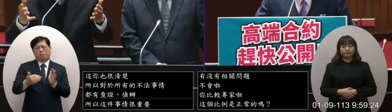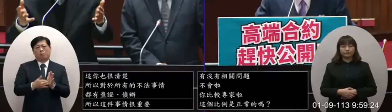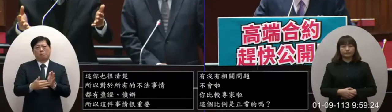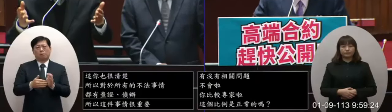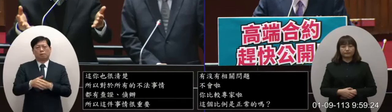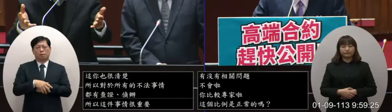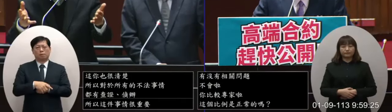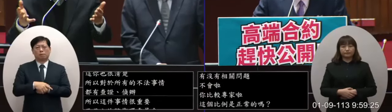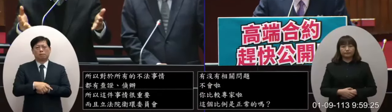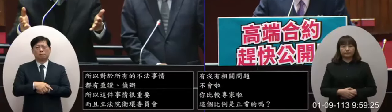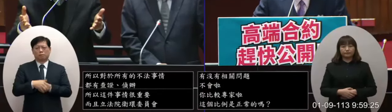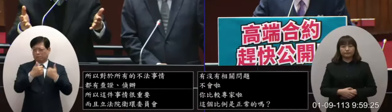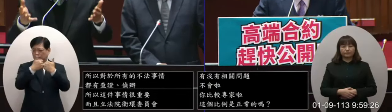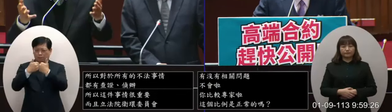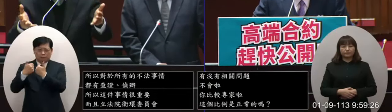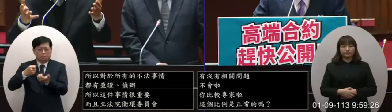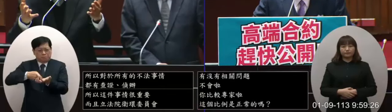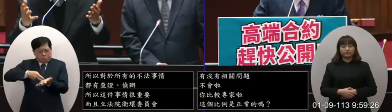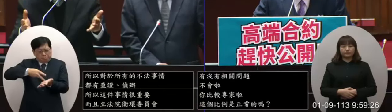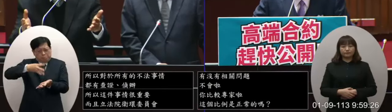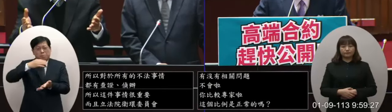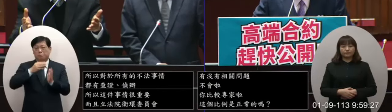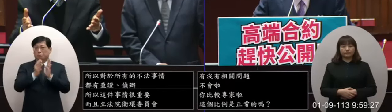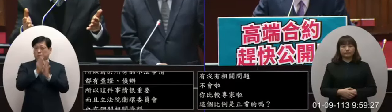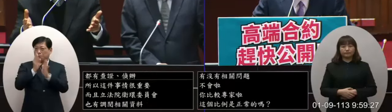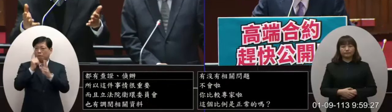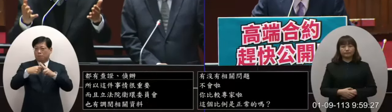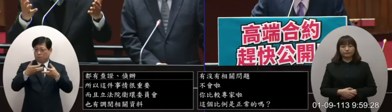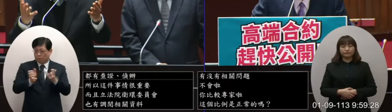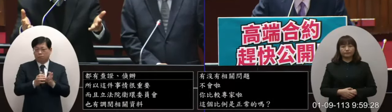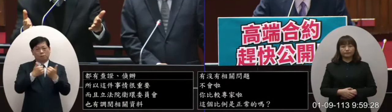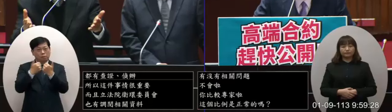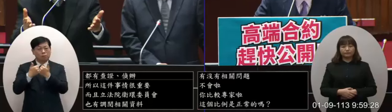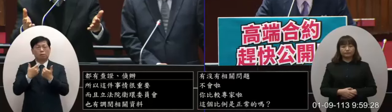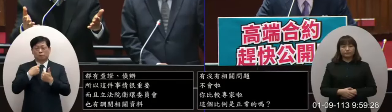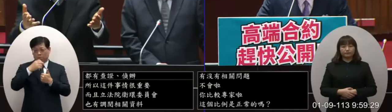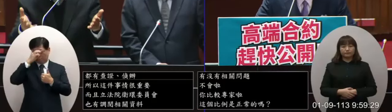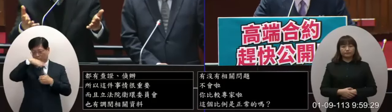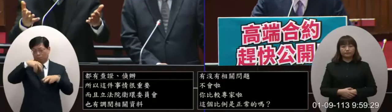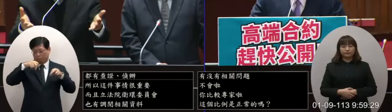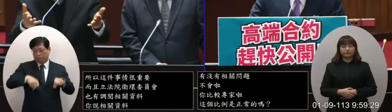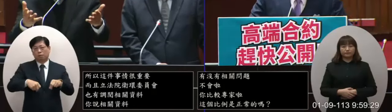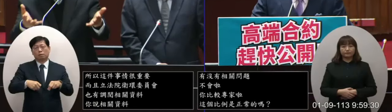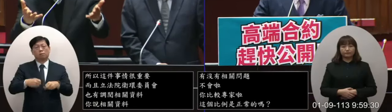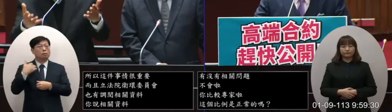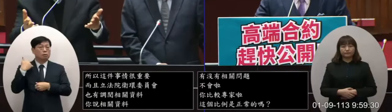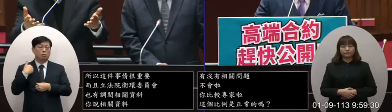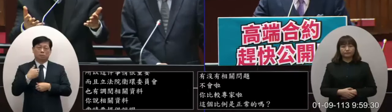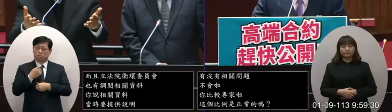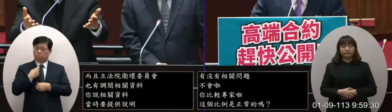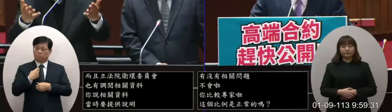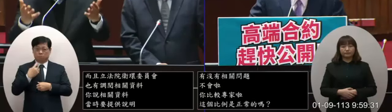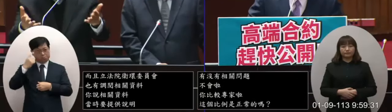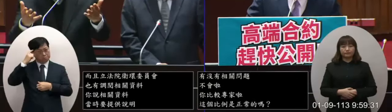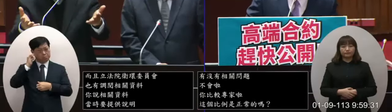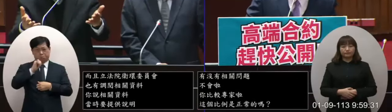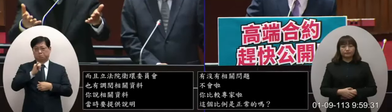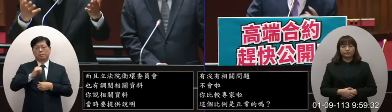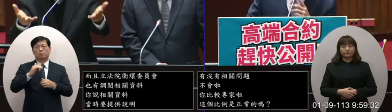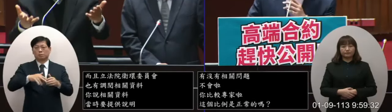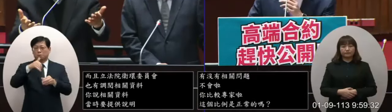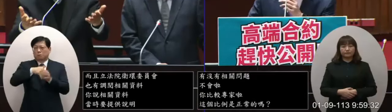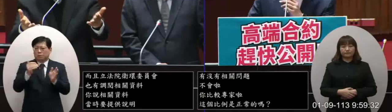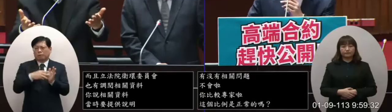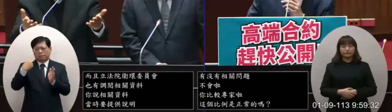供說明開了這麼多次的會議調閱小組開了這麼多次的會議也看了合約結果當時怎麼會沒有意見現在選舉